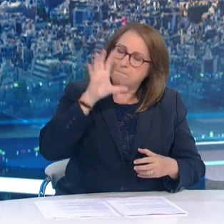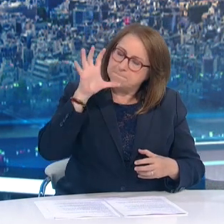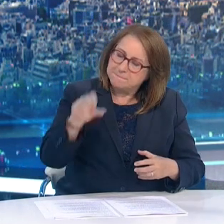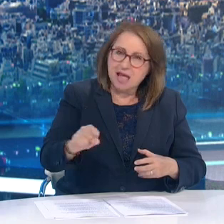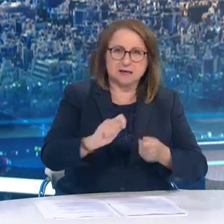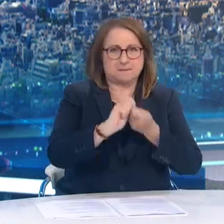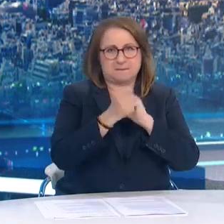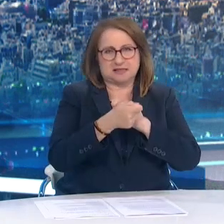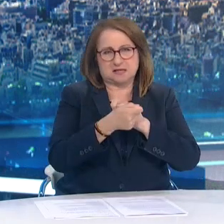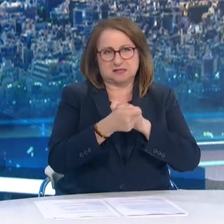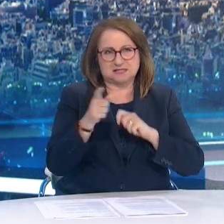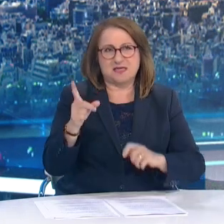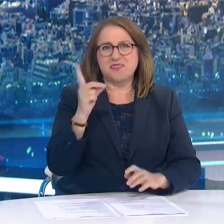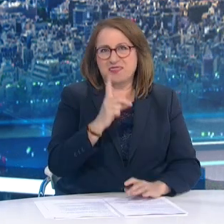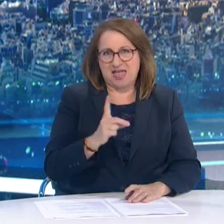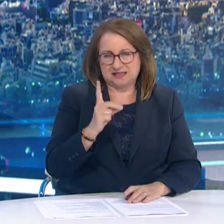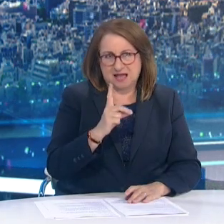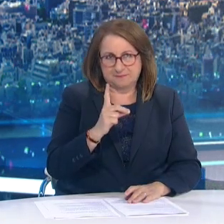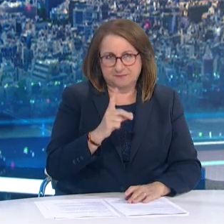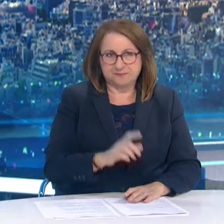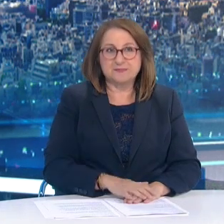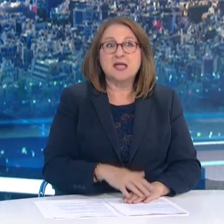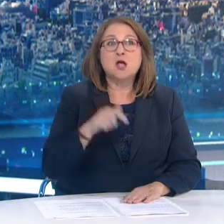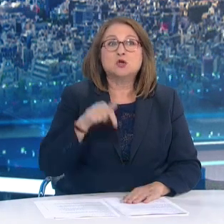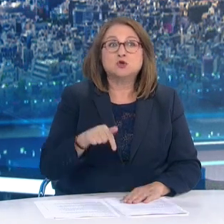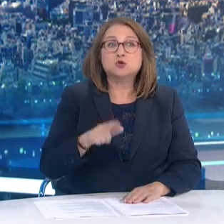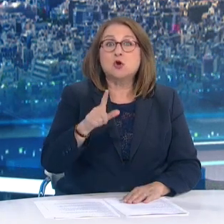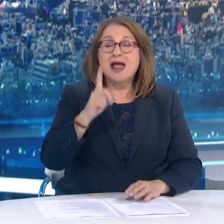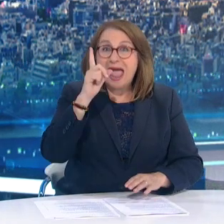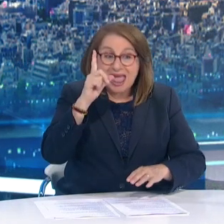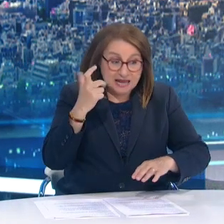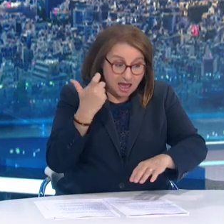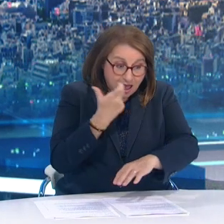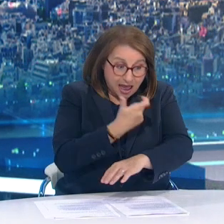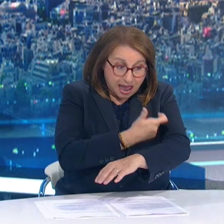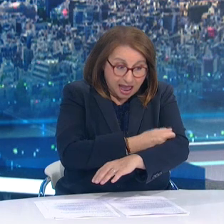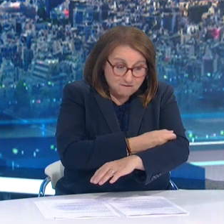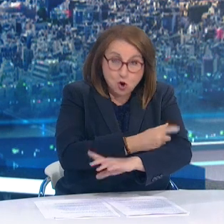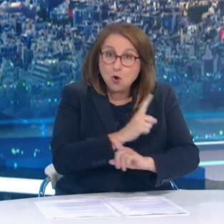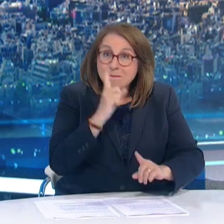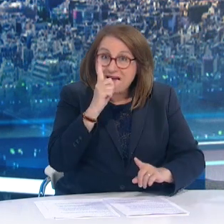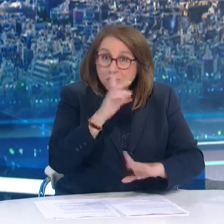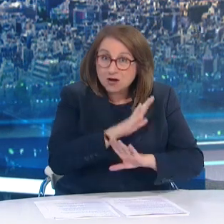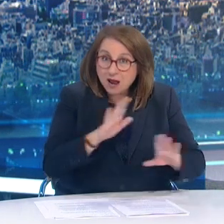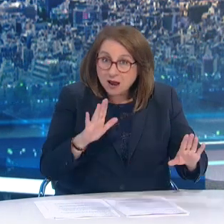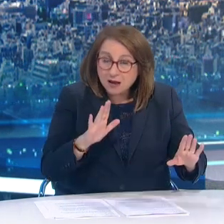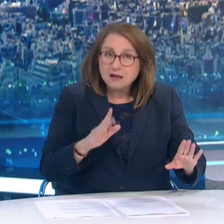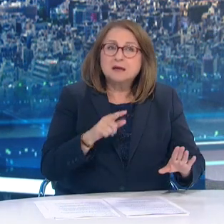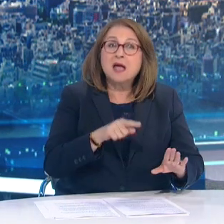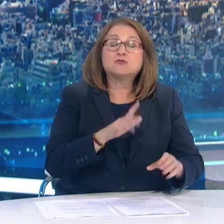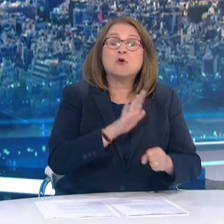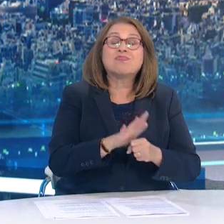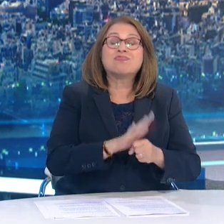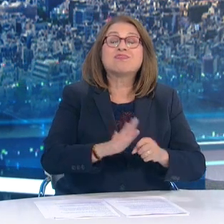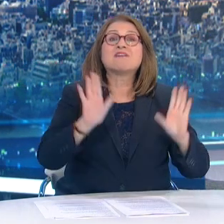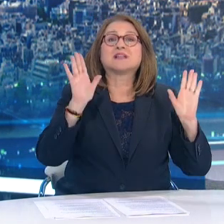Ωραία τονίζεται ότι η χορήγηση μιας μόνο δόσης εμβολίου για τα εμβόλια που συστήνονται δύο δόσεις δεν επακεί,